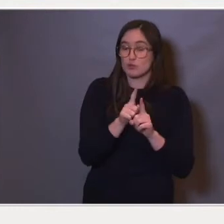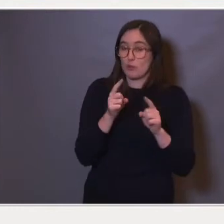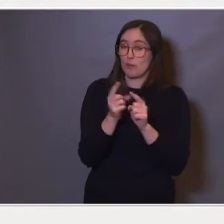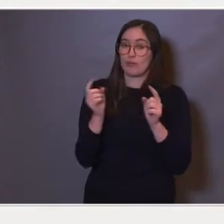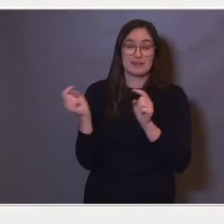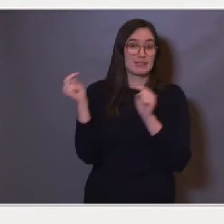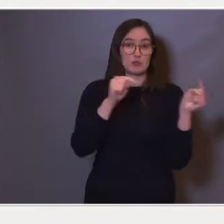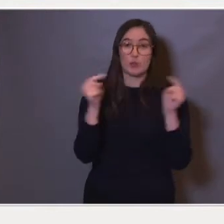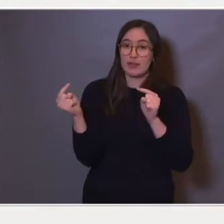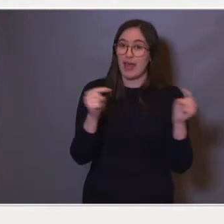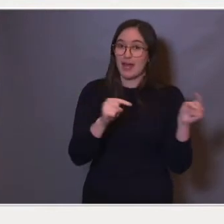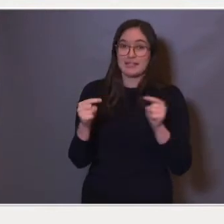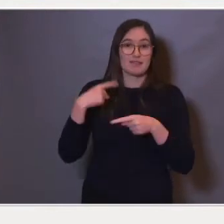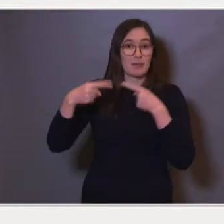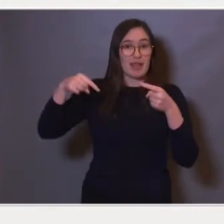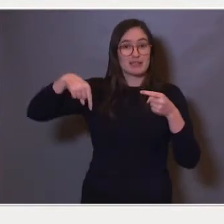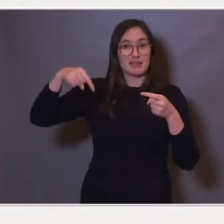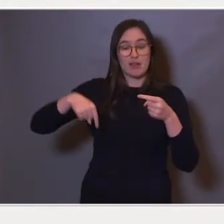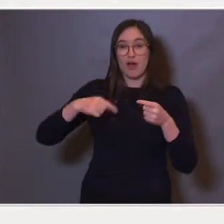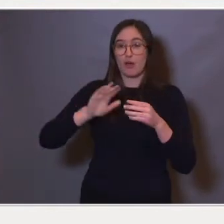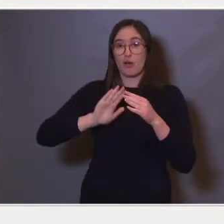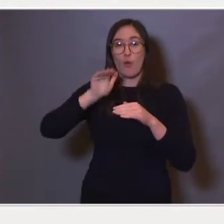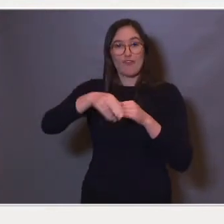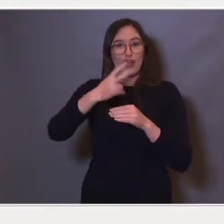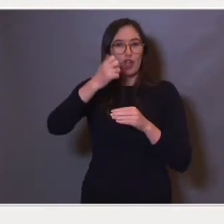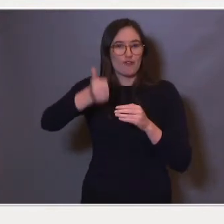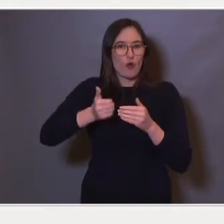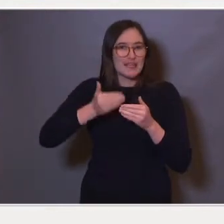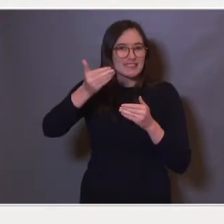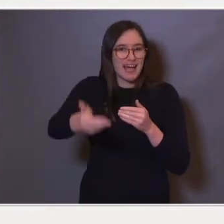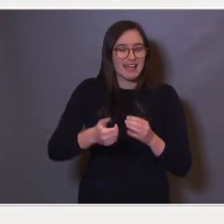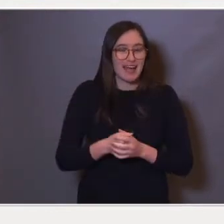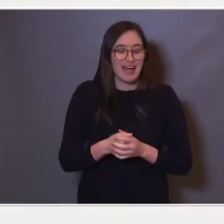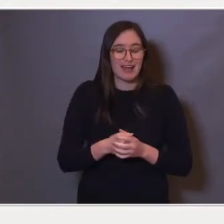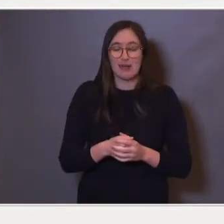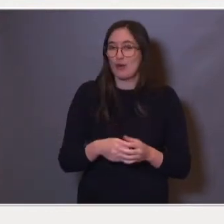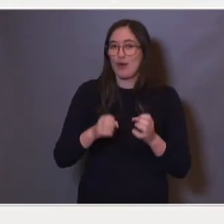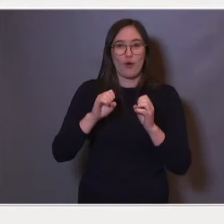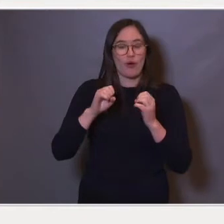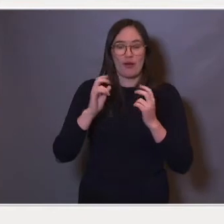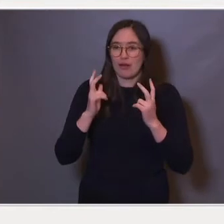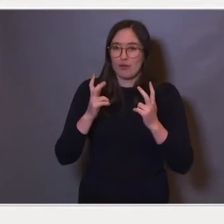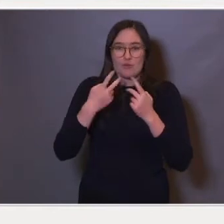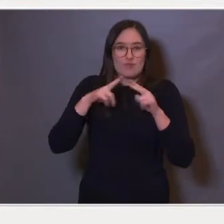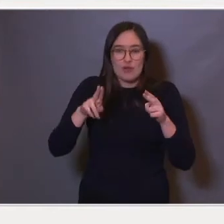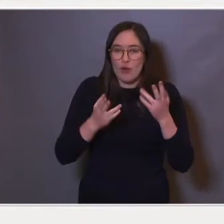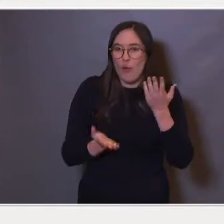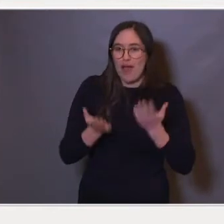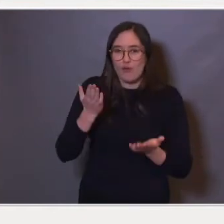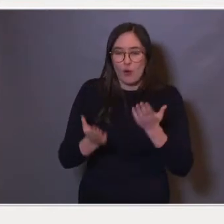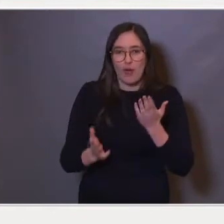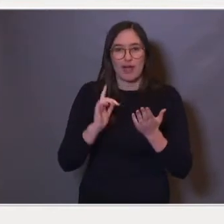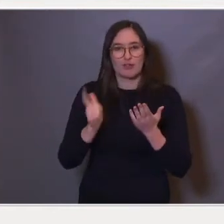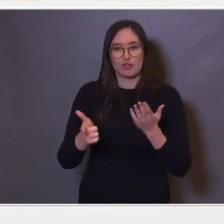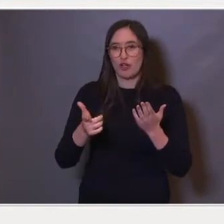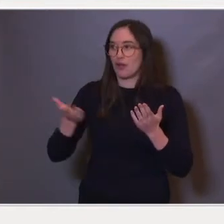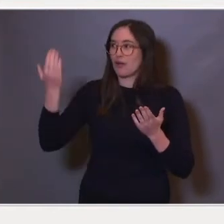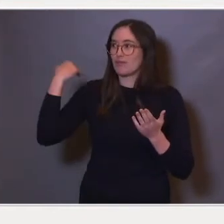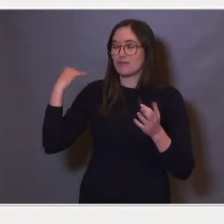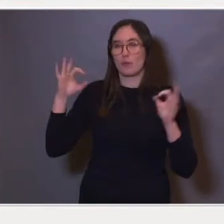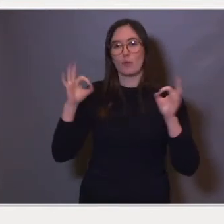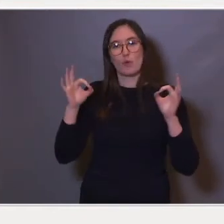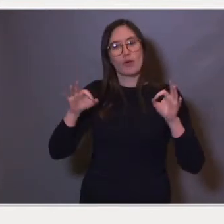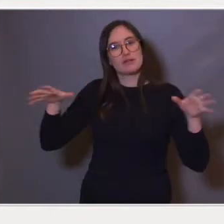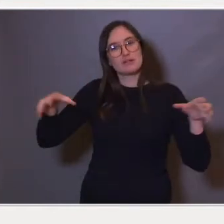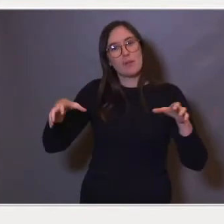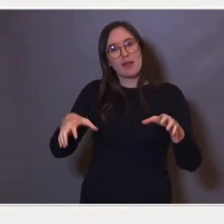omstritt selv mer enn 20 år etter at den ble iverksatt, og så klarer man ikke å evaluere den, fordi man ikke samlet det som var